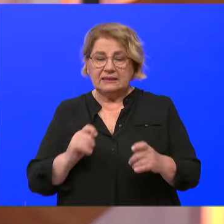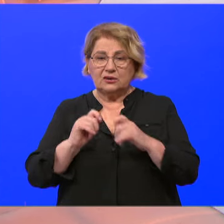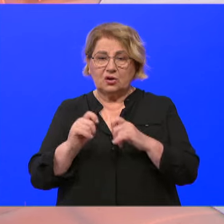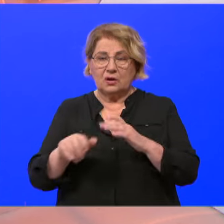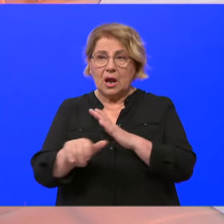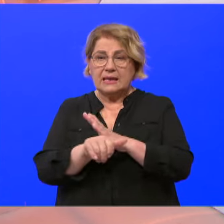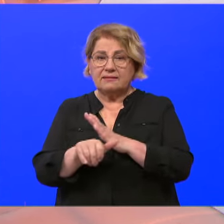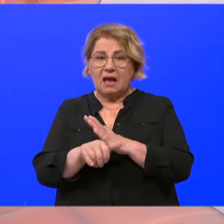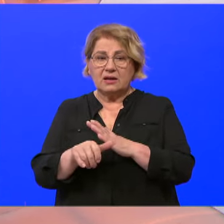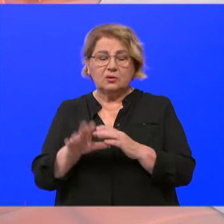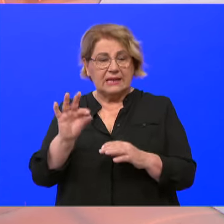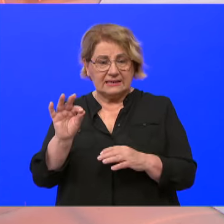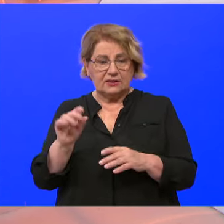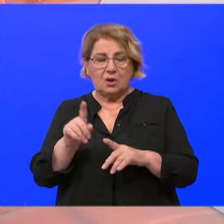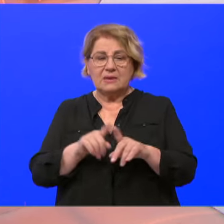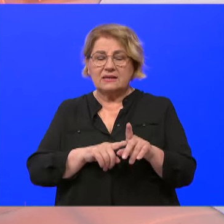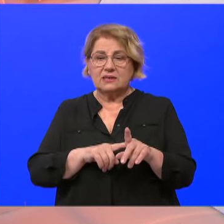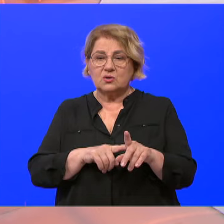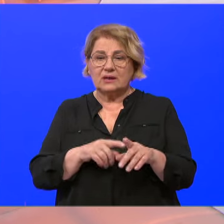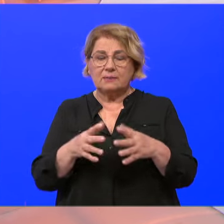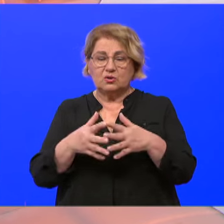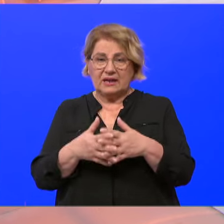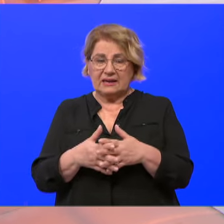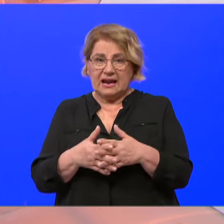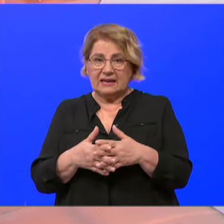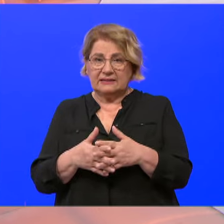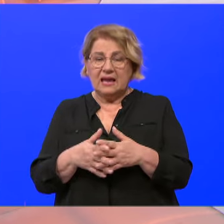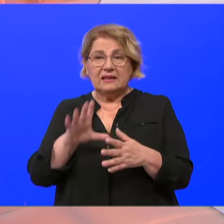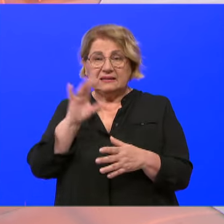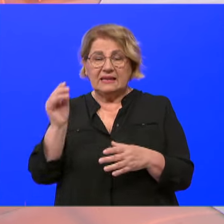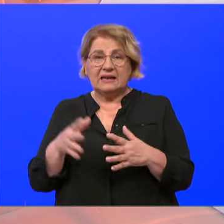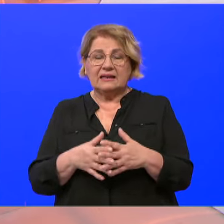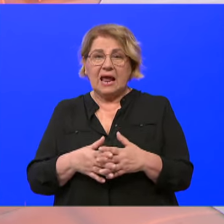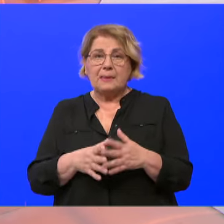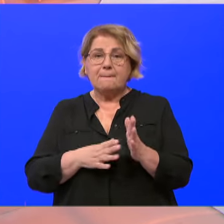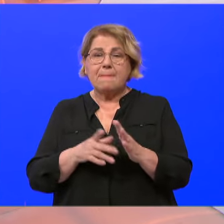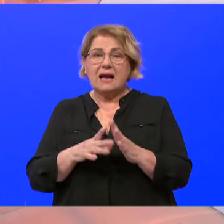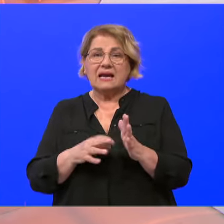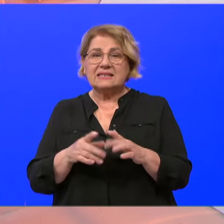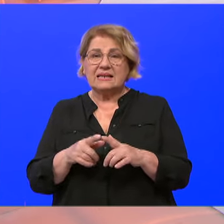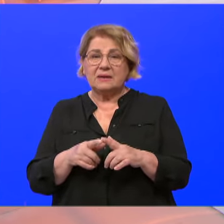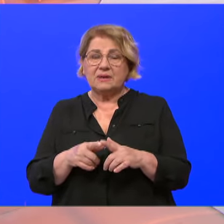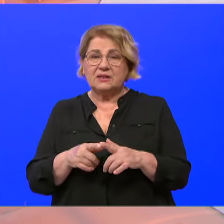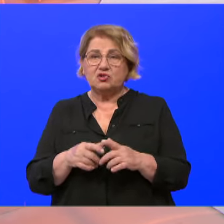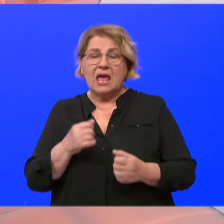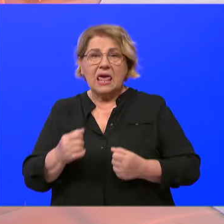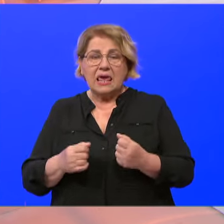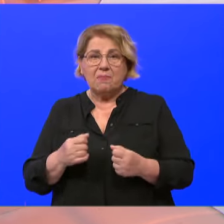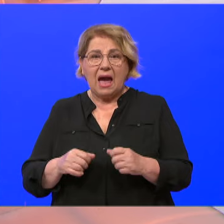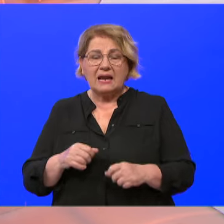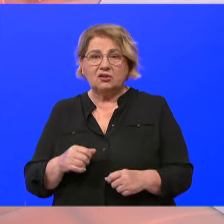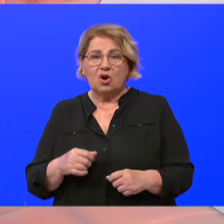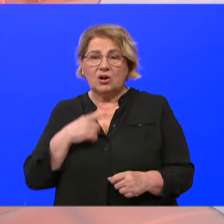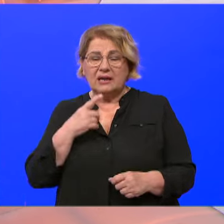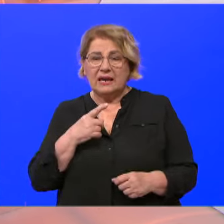u desetom mjesecu, kad bude dan grada Makarske, bit će i polumaraton. I u